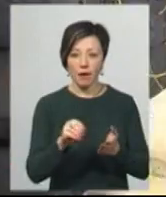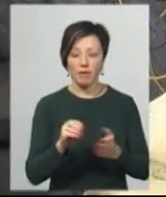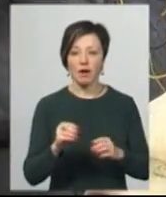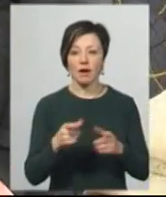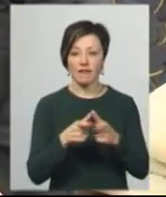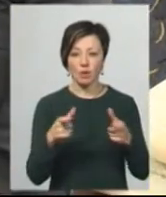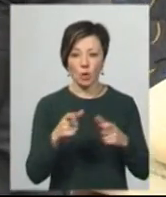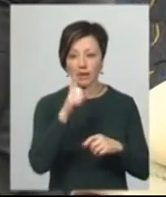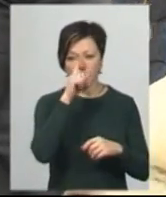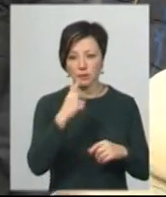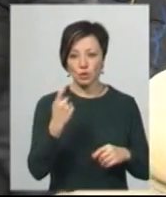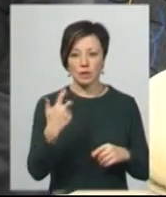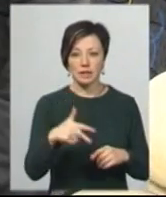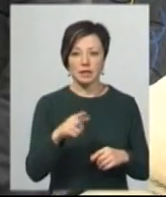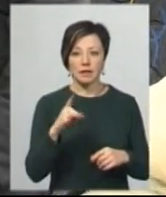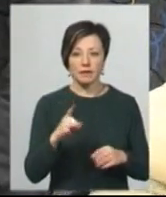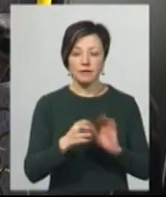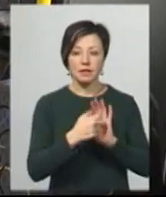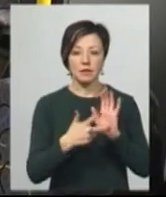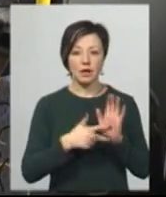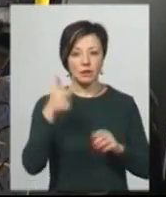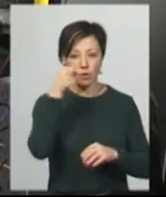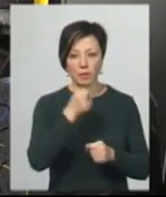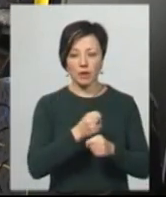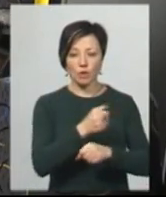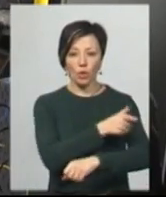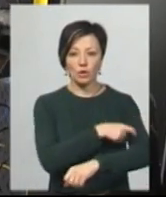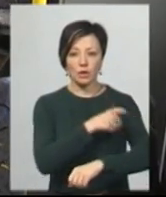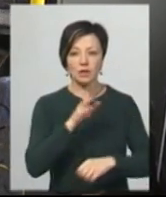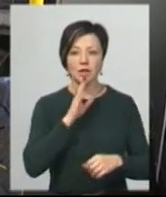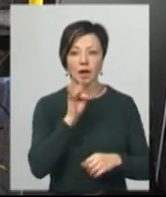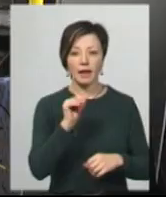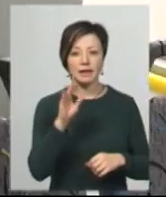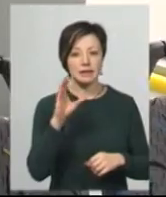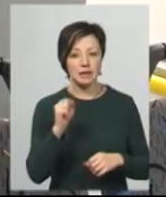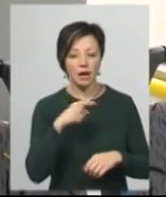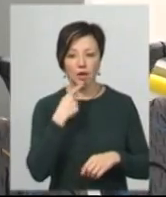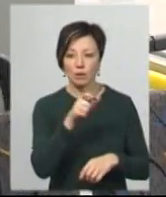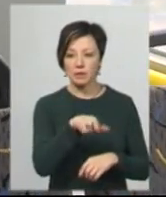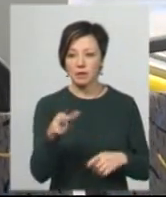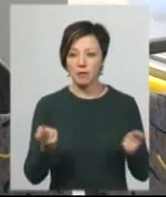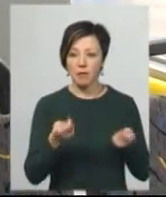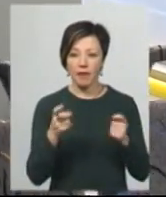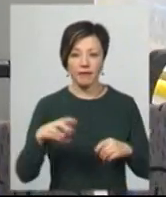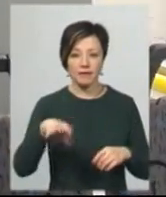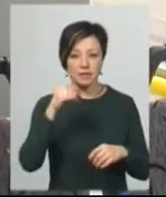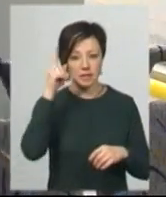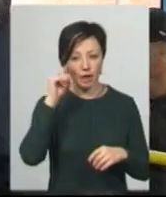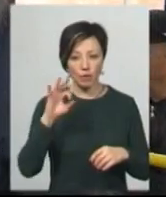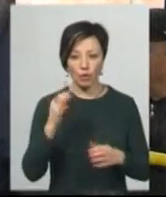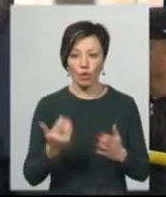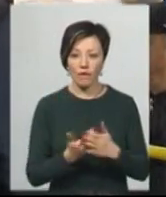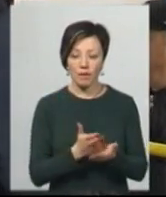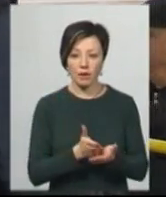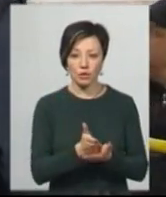квиток на місяць за 130 гривень. 18 років працює кондукторкою Раїса Попова. Каже, пасажирів мало, бо не усі знають про новий маршрут.